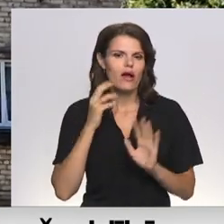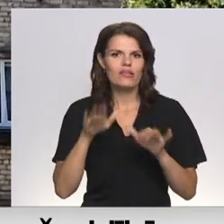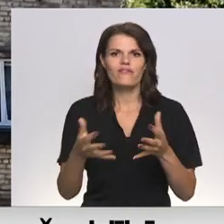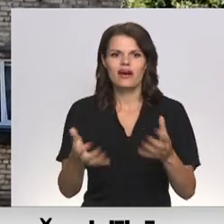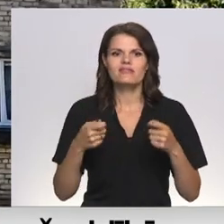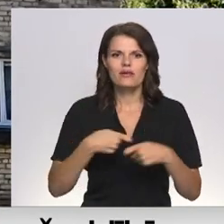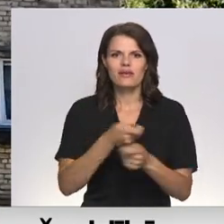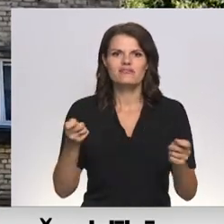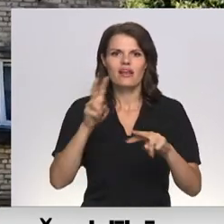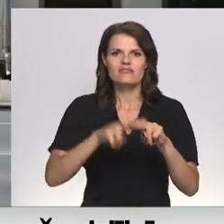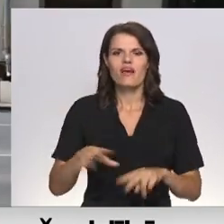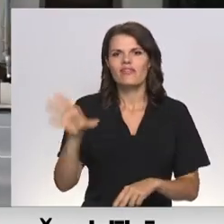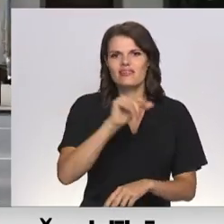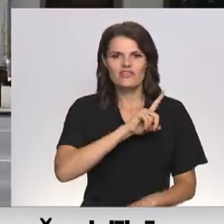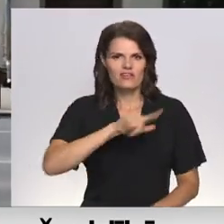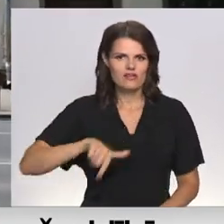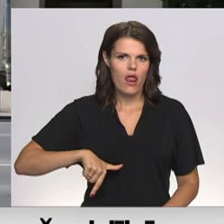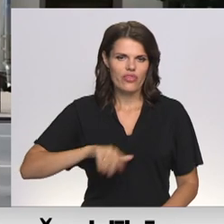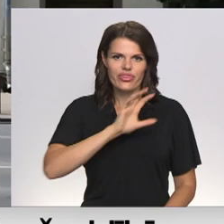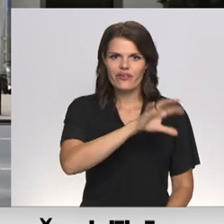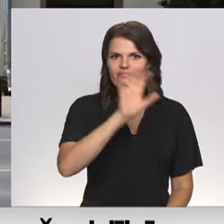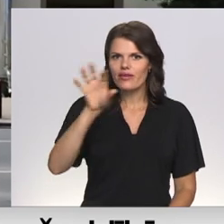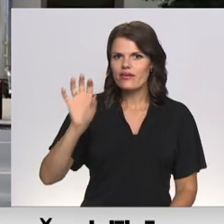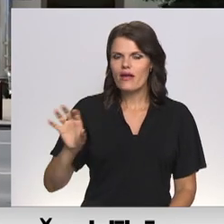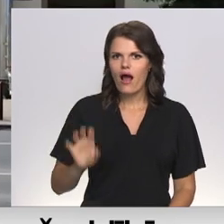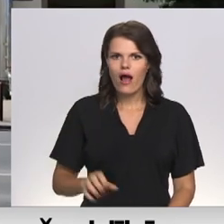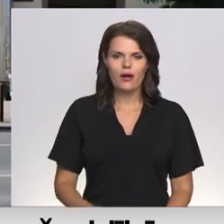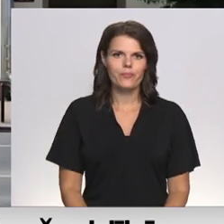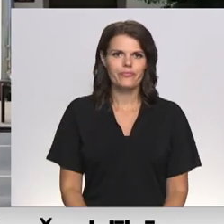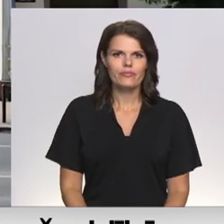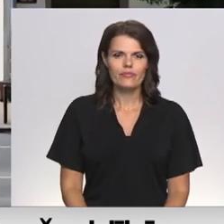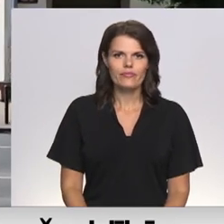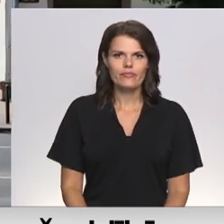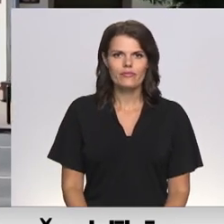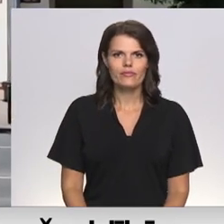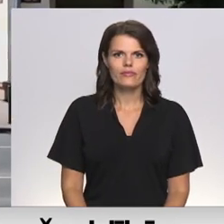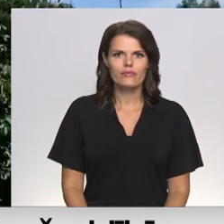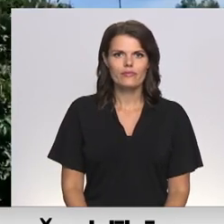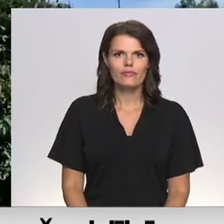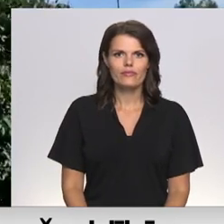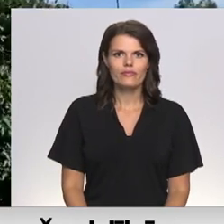izdalas punktos visā Latvijā. Tienā Bultiņa, Mikus Andersons, Zemgals reģionālā televīzija.